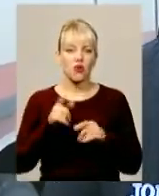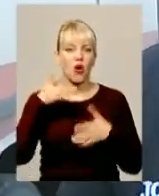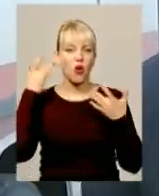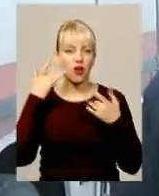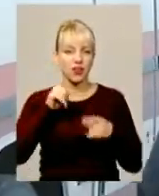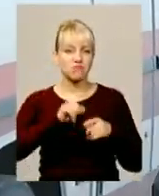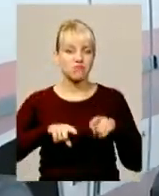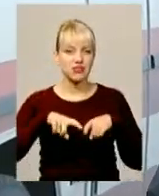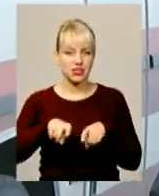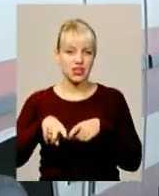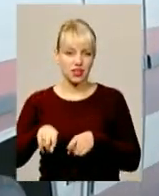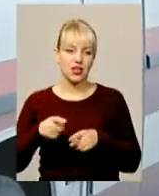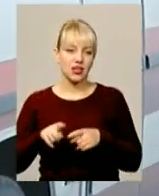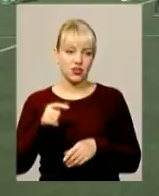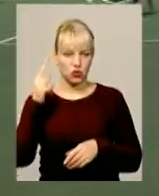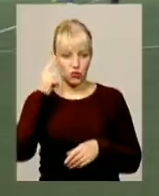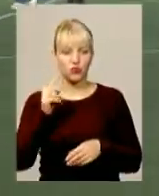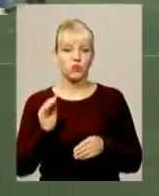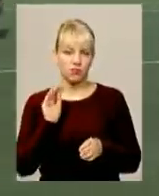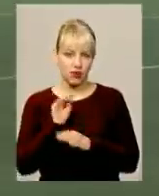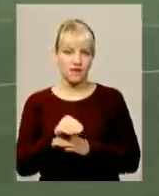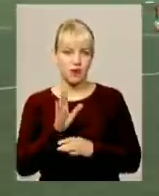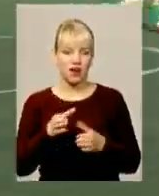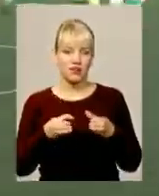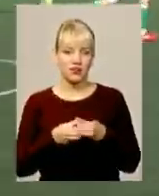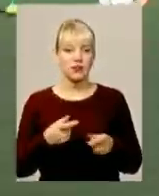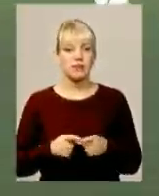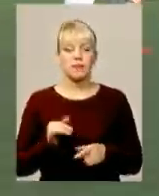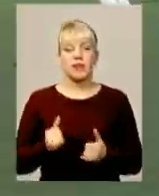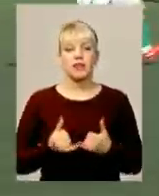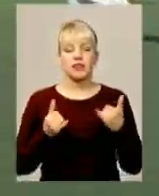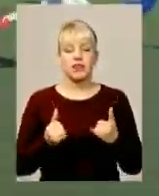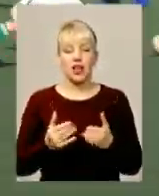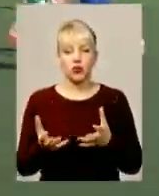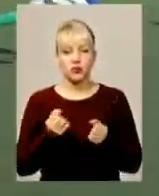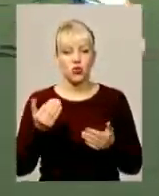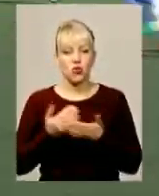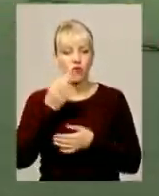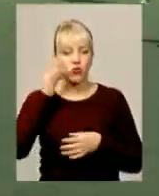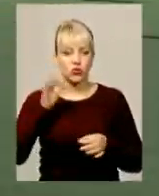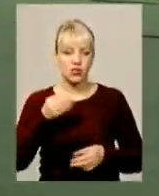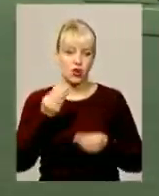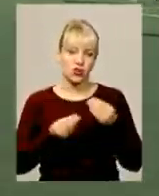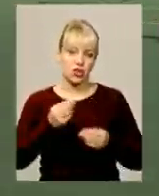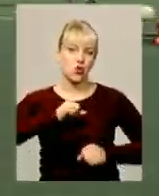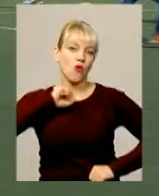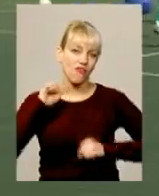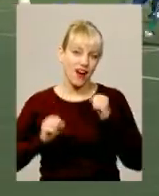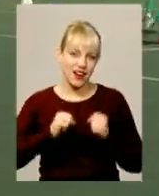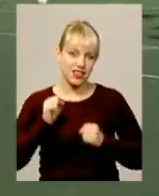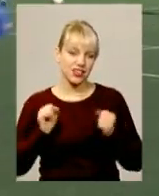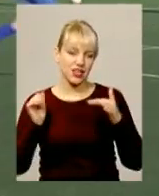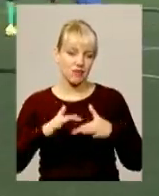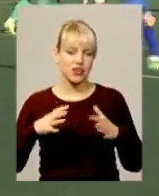швидкий, я думаю, прибавить. Для аналізу гри новачків і задля отримання нового досвіду зіграли товариський матч. У складі